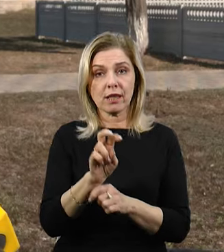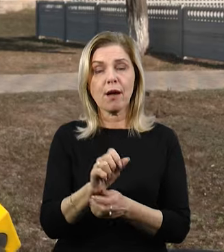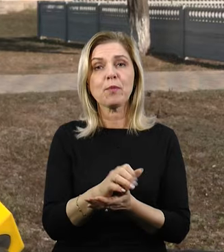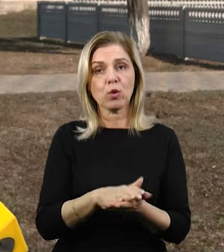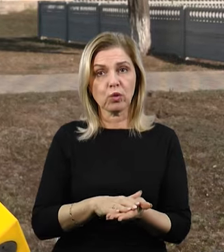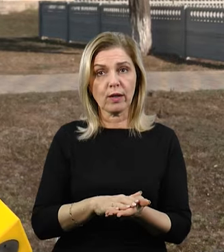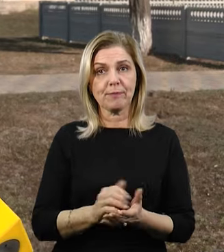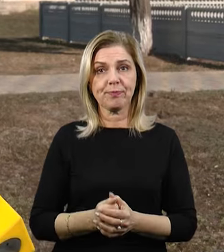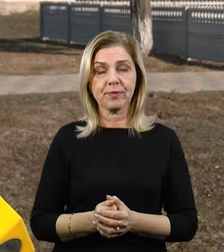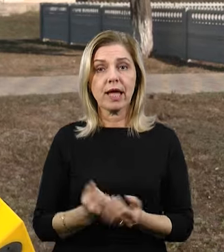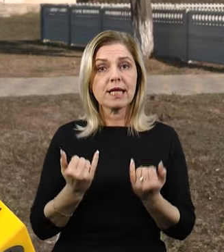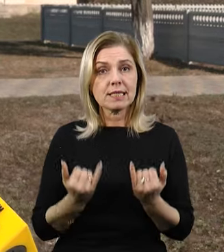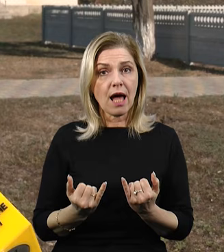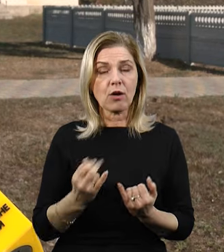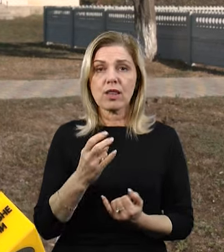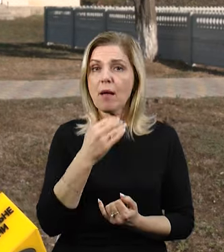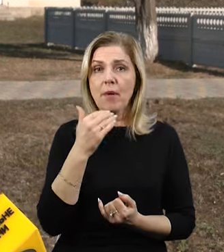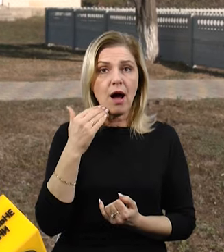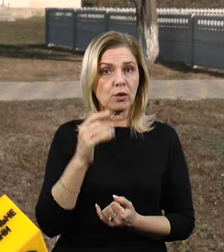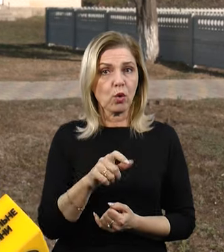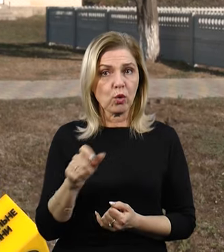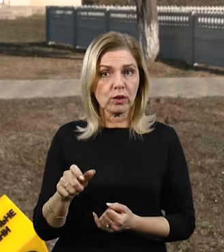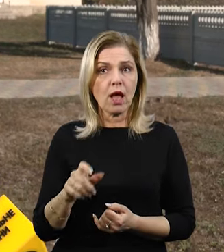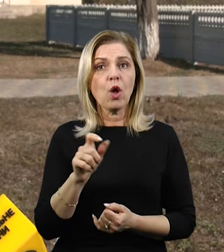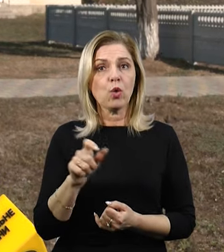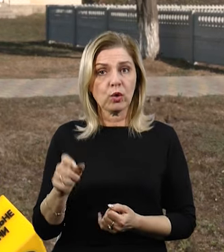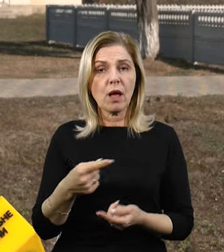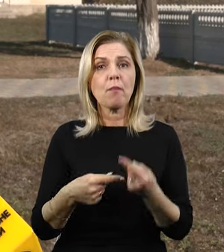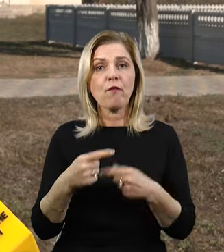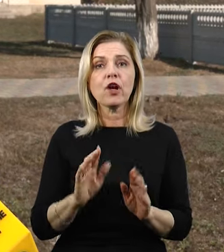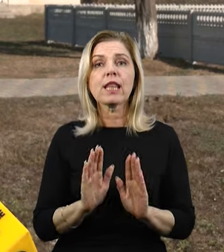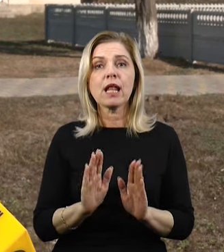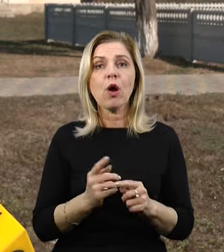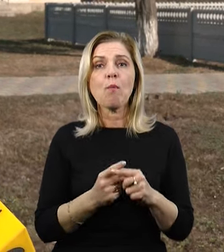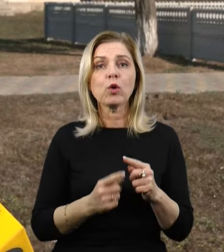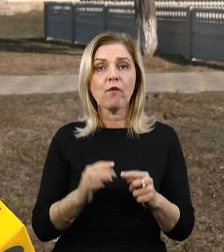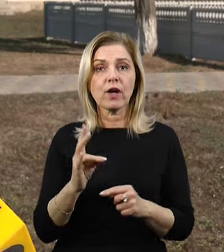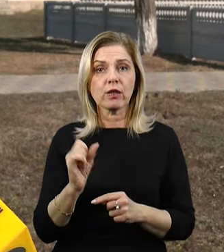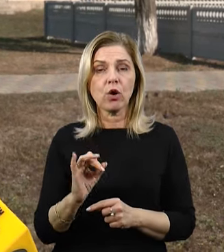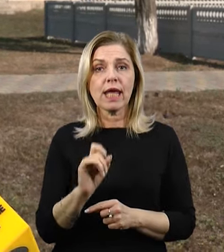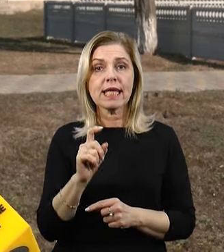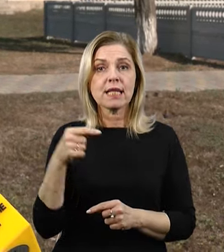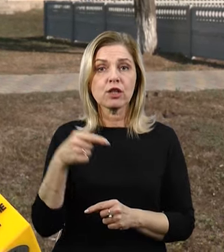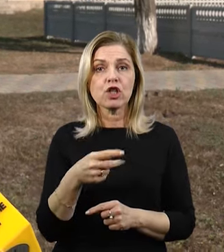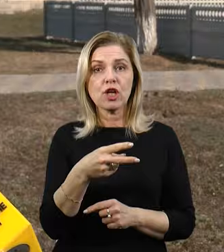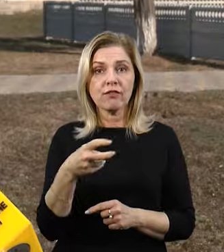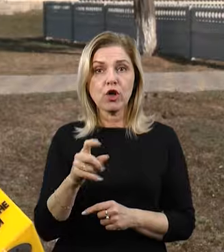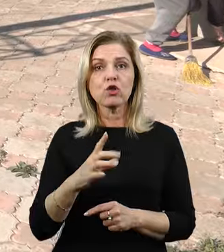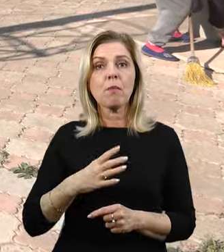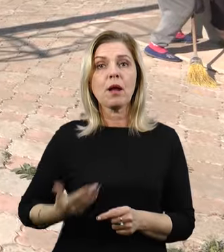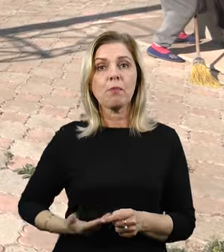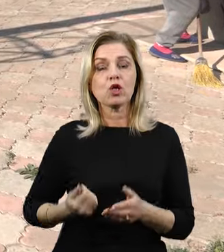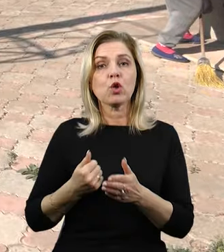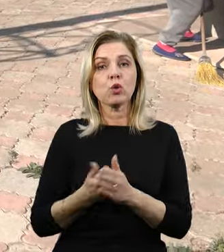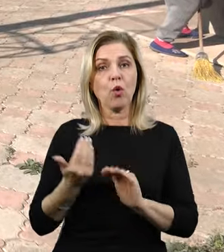Зараз в нас, по-перше, що небагато людей. Людей повернулося тільки половина із 1200, які проживали до